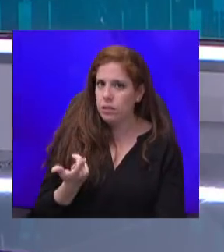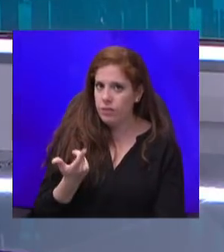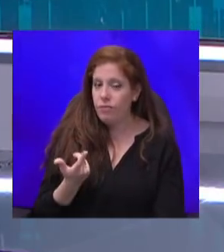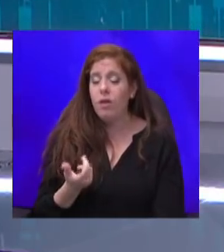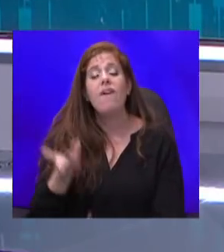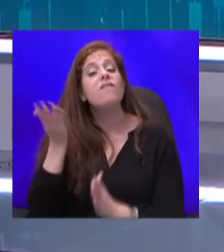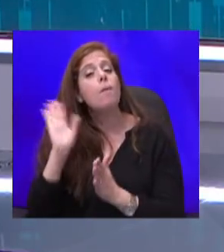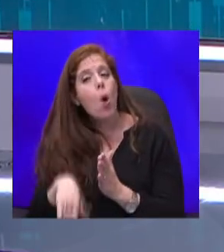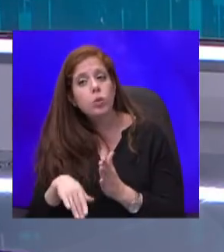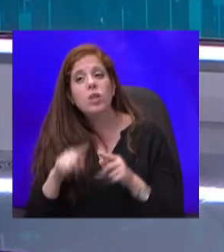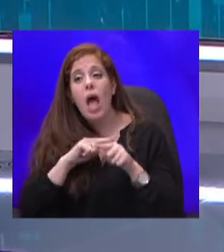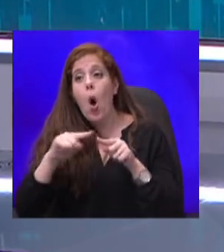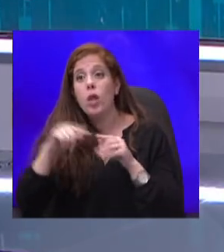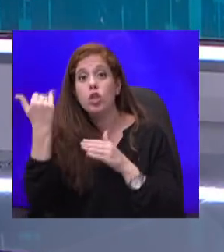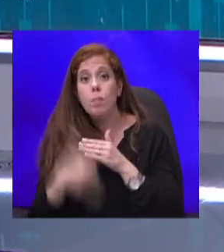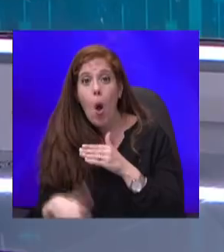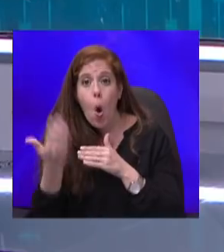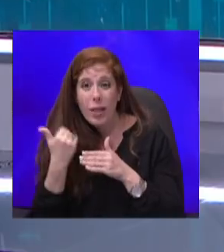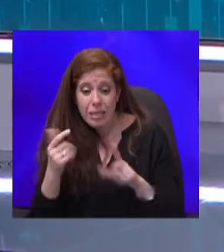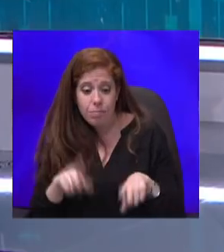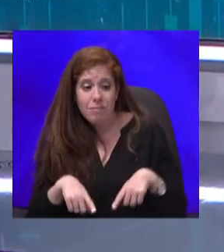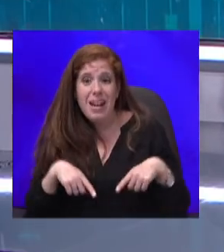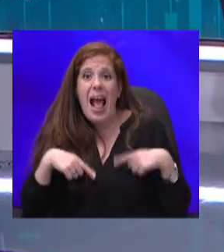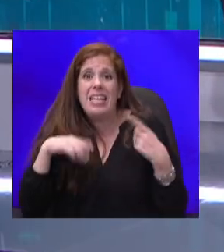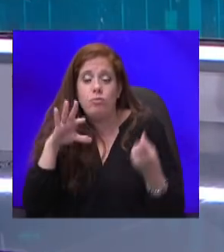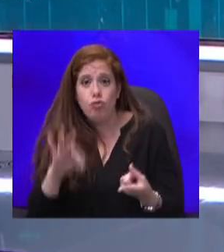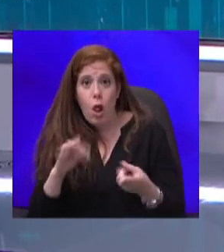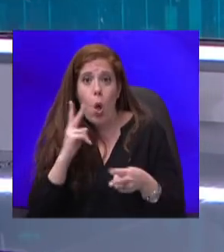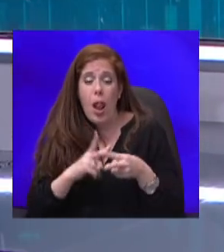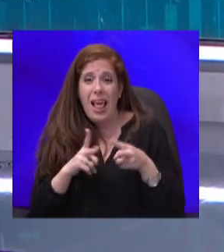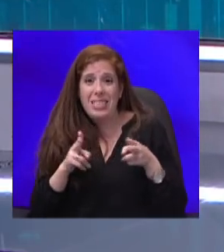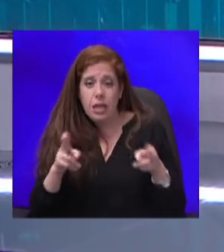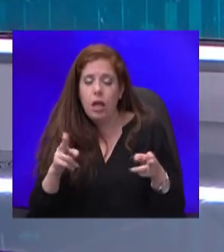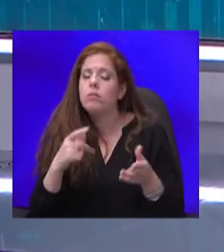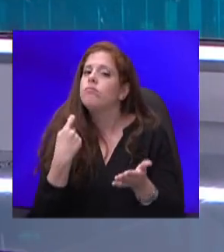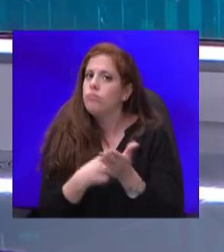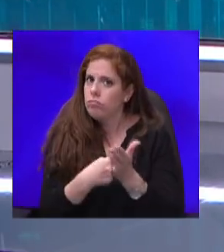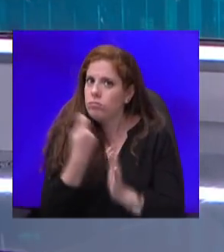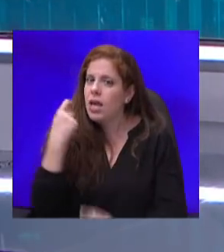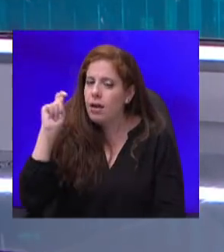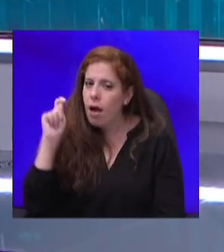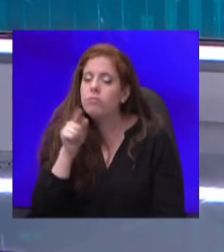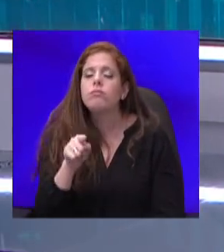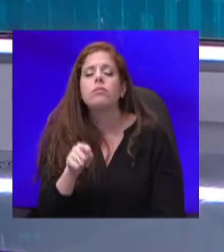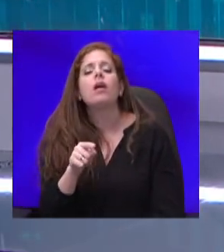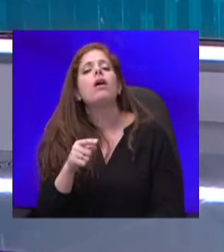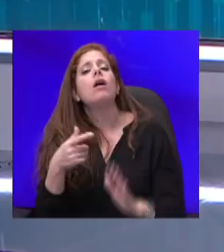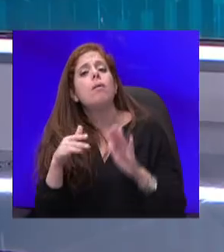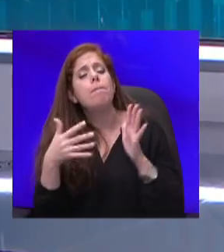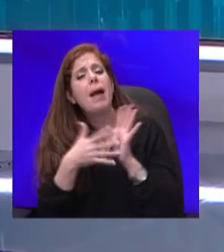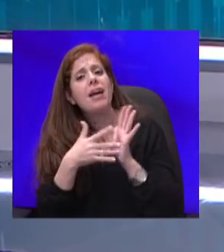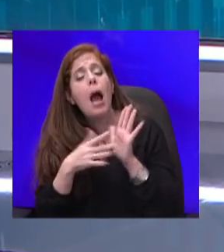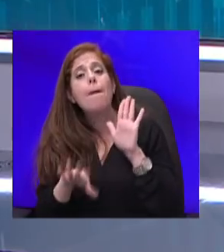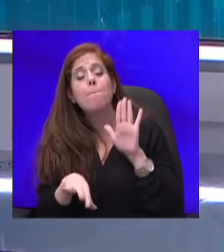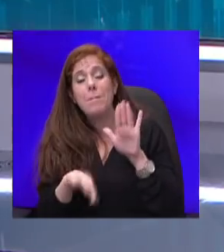האחרונים לחייהם שחולי הסרטן עולים לא מעט. מחקר חדש על המכון הלאומי לחקר שירותי הבריאות, בדק ומצא בדיוק כמה זה